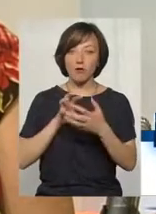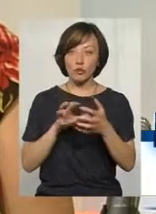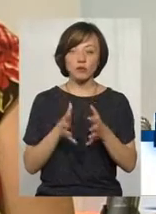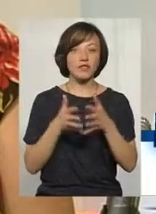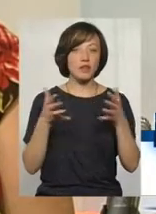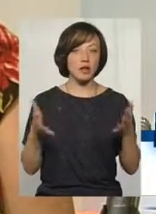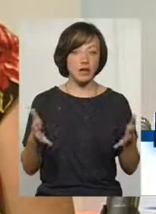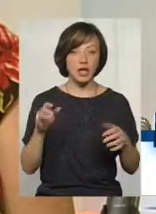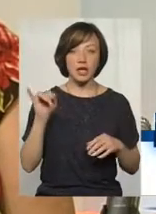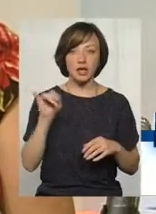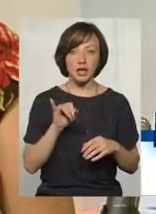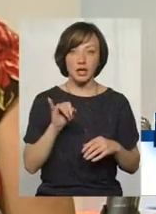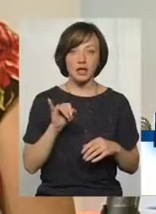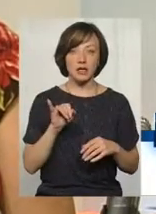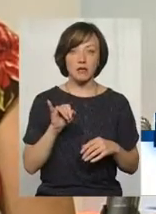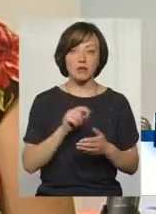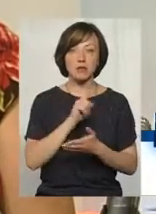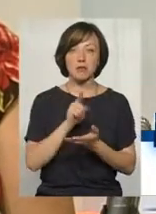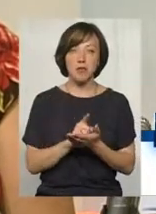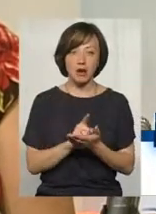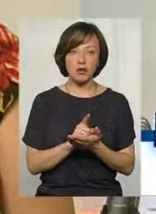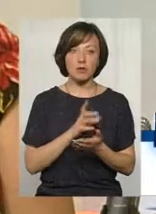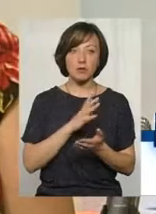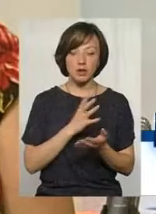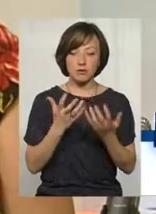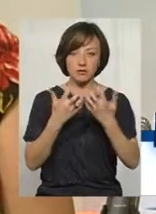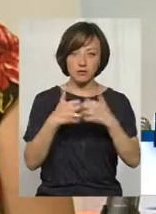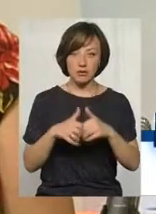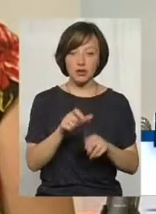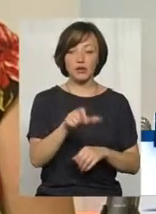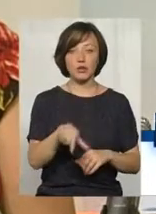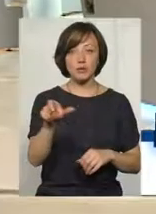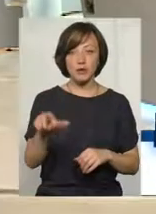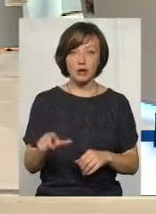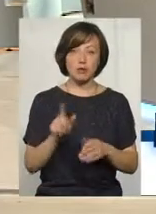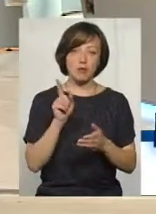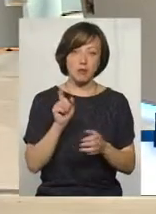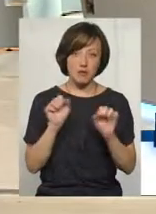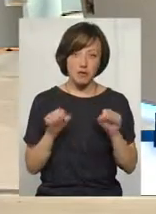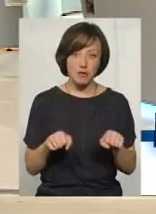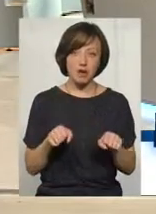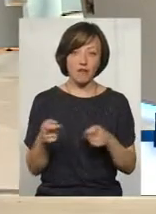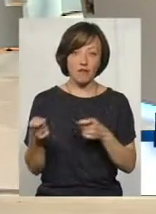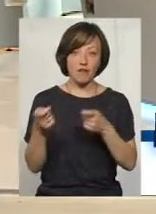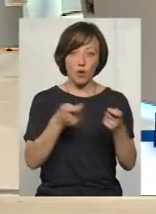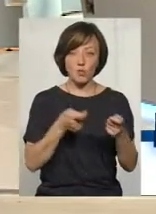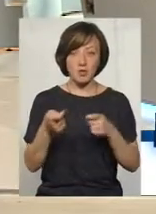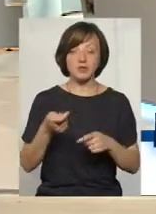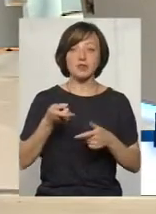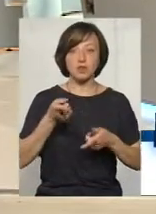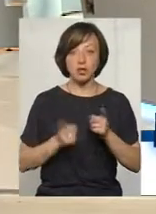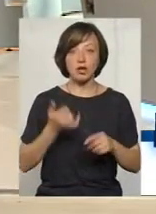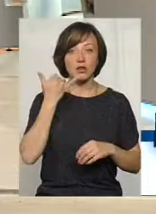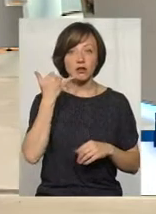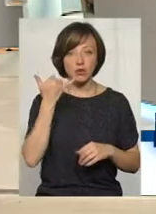великий, і, відповідно, там має відповідатися певна калькуляція, аби він міг існувати взагалі. Тому, звичайно, за телефоном